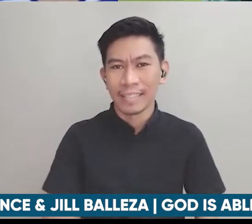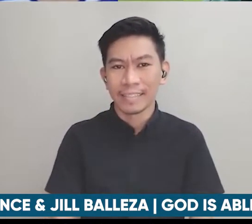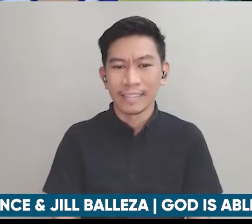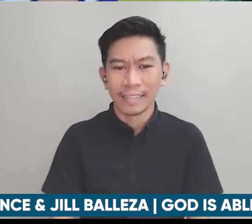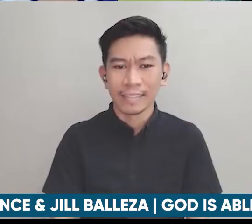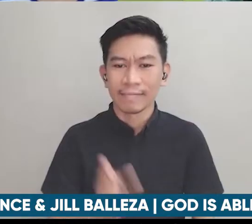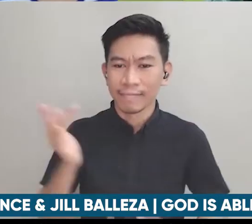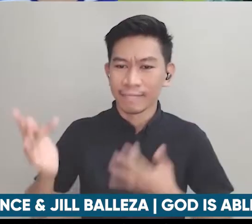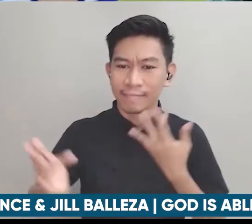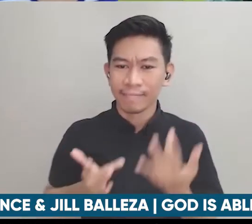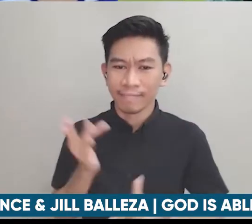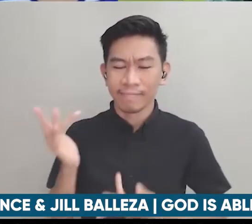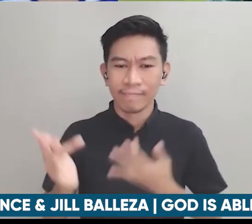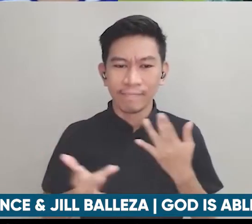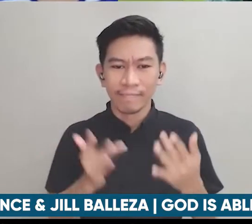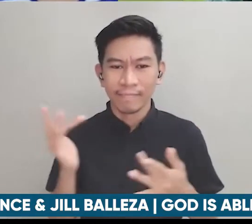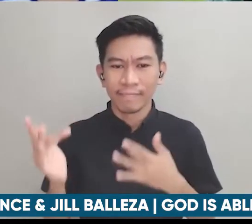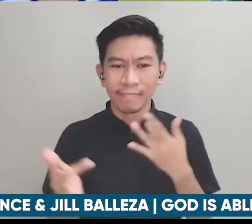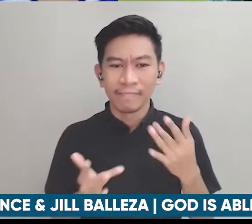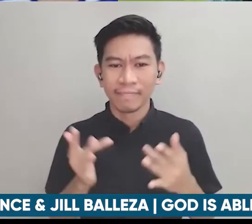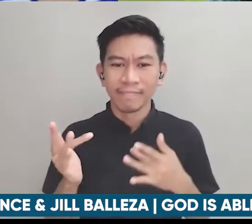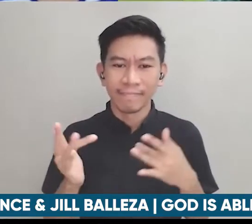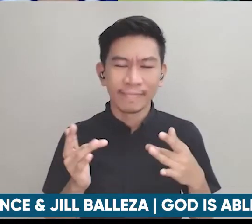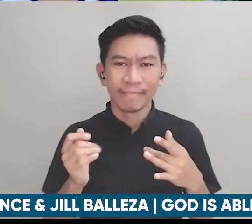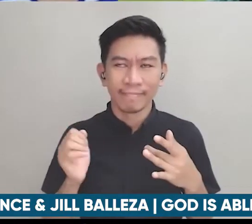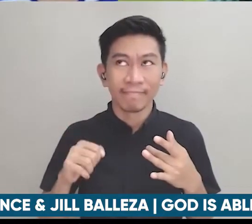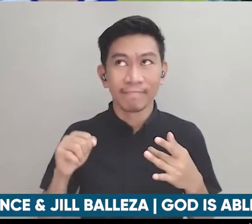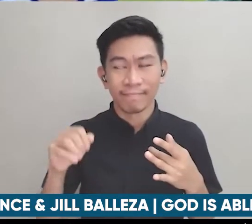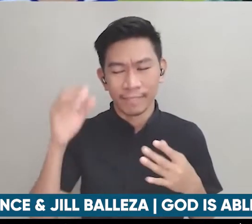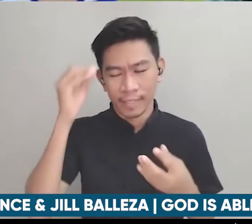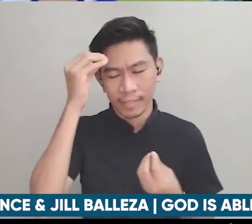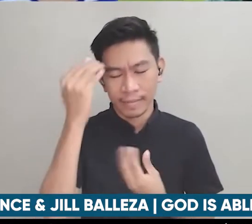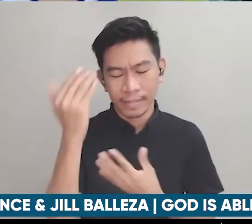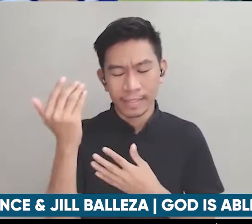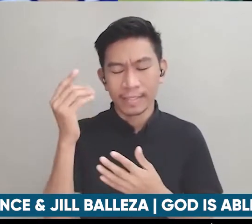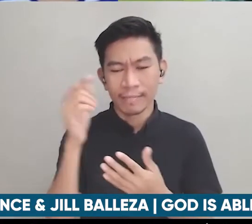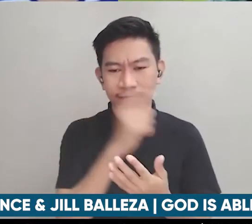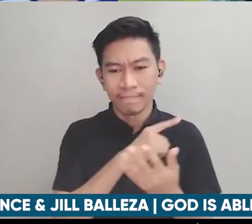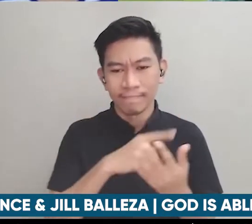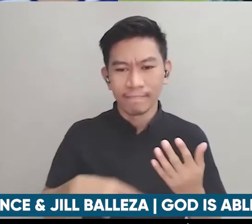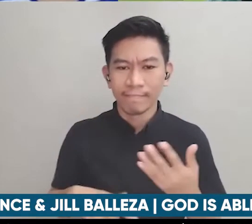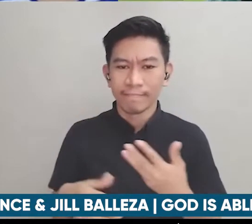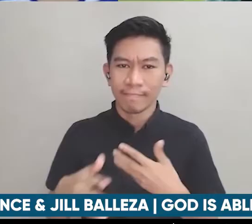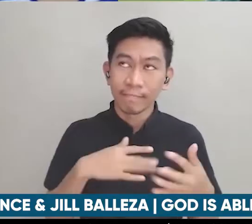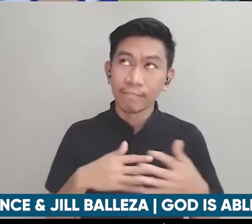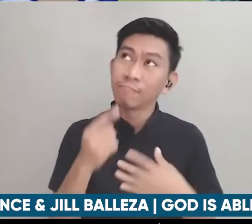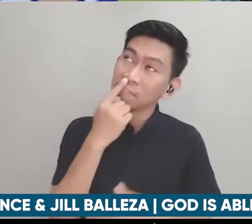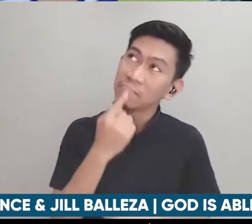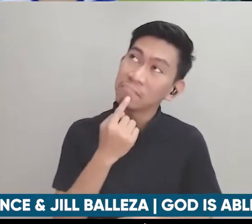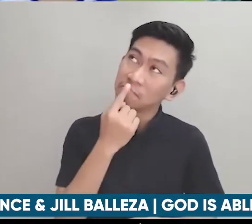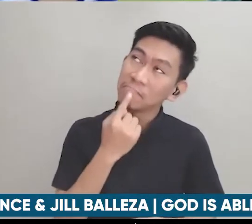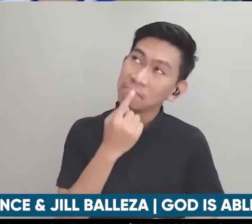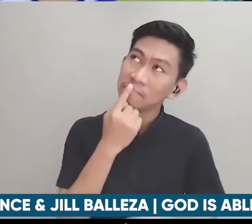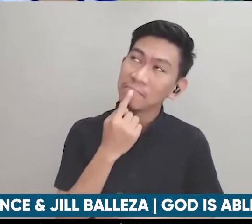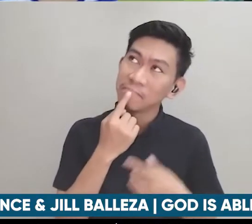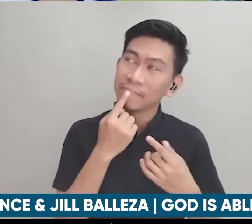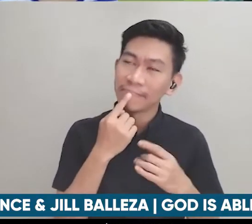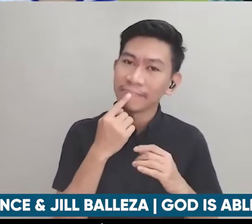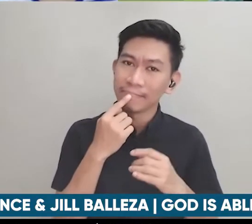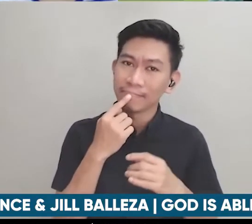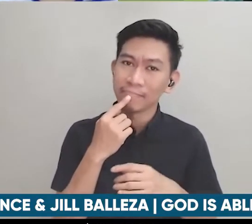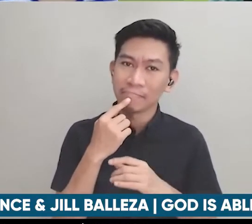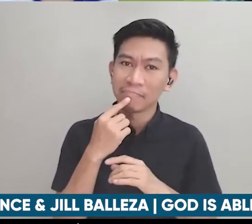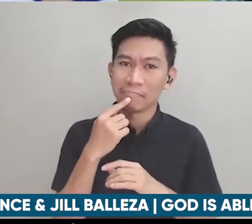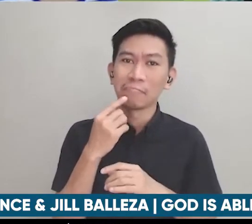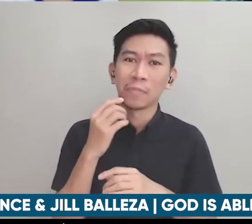and alam mo yun talagang sunod lang kay Lord na kung ano yung pinagagawa niya sabi nga namin pag sabi ni Lord